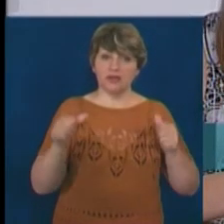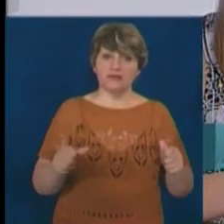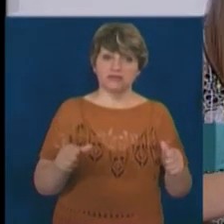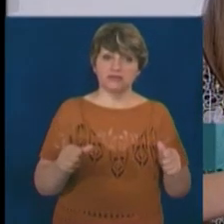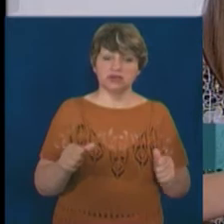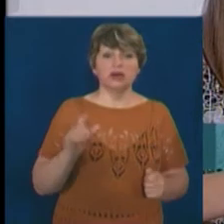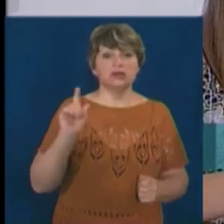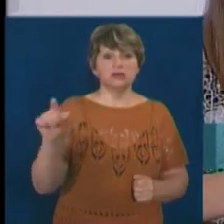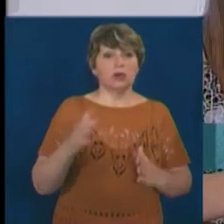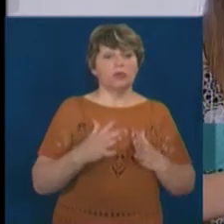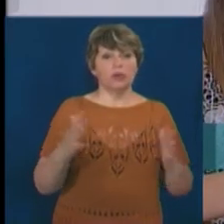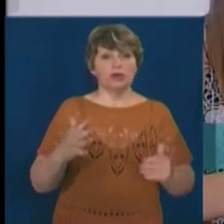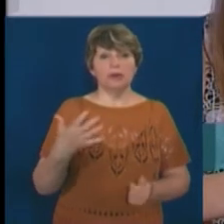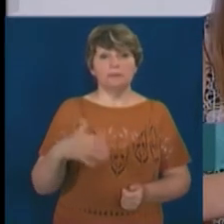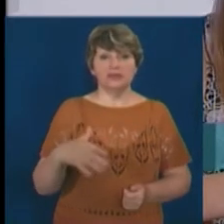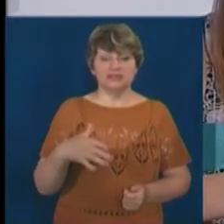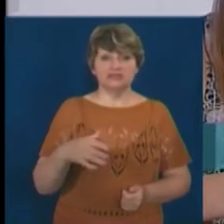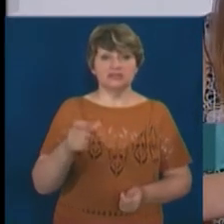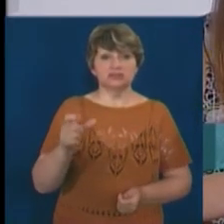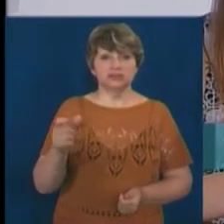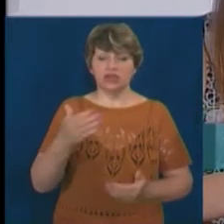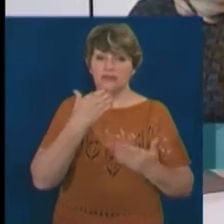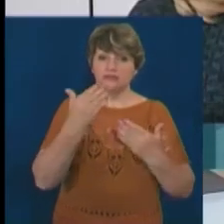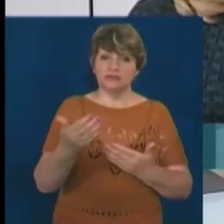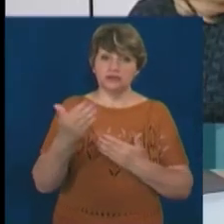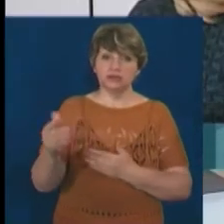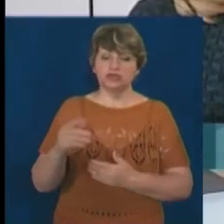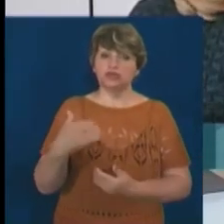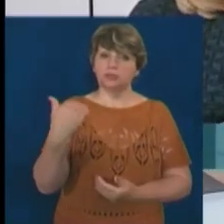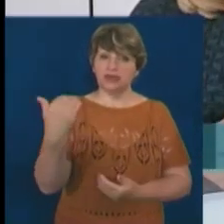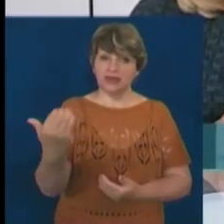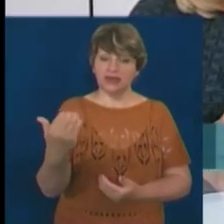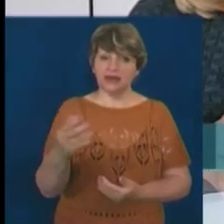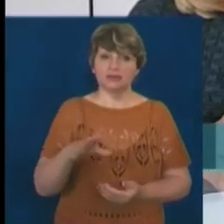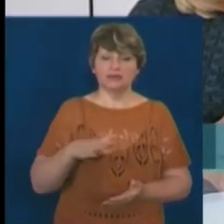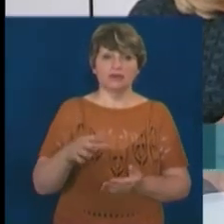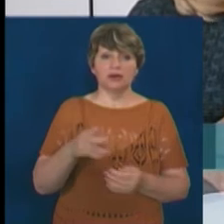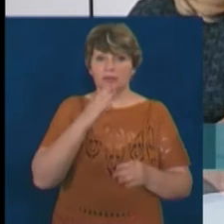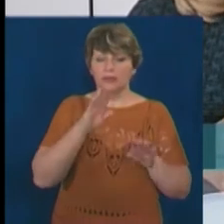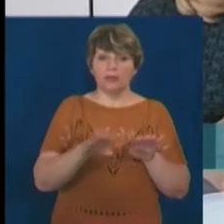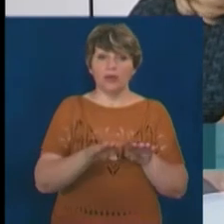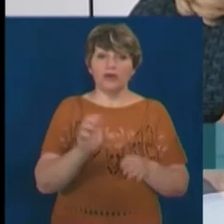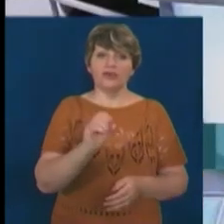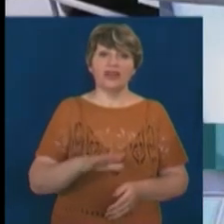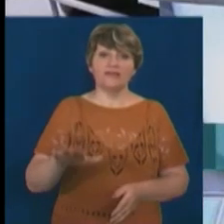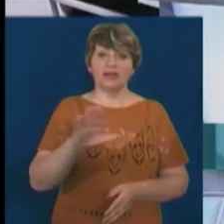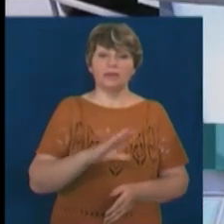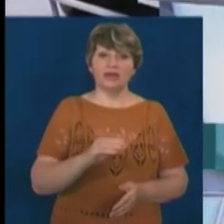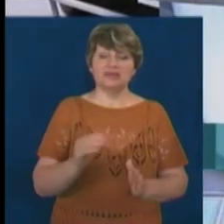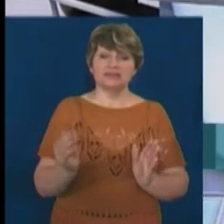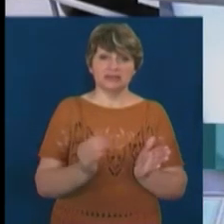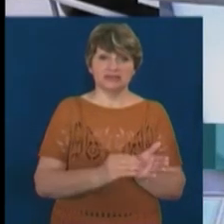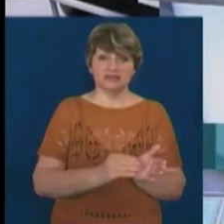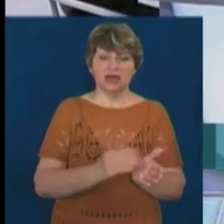-моєму, вже більше 50 бізнесів звернулося за тим, щоб їхні вивіски перевели, скажімо так, до європейських стандартів. Є зрушення